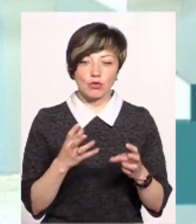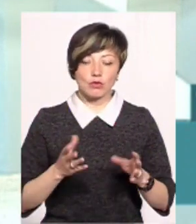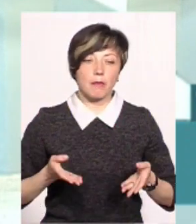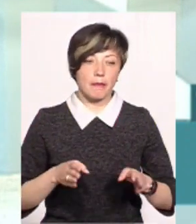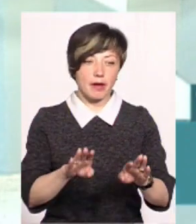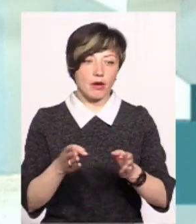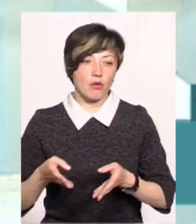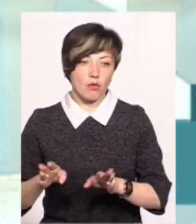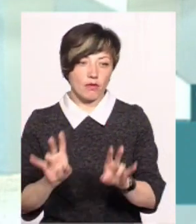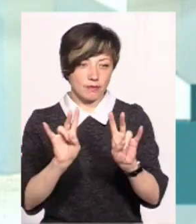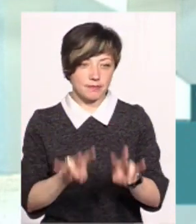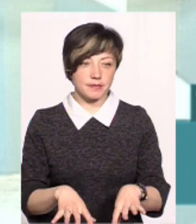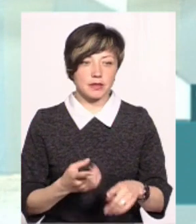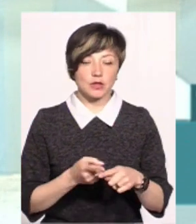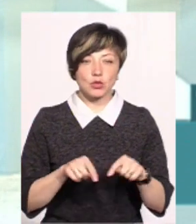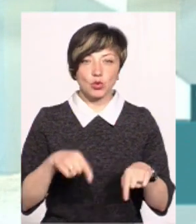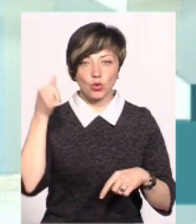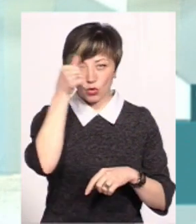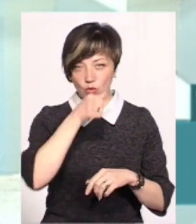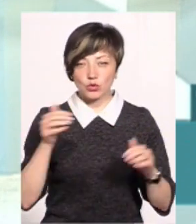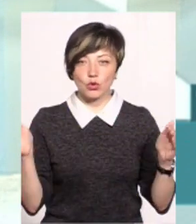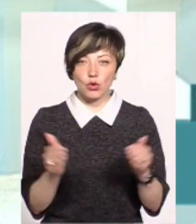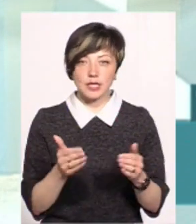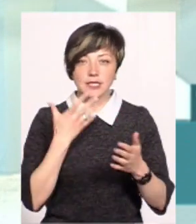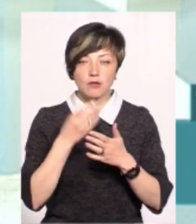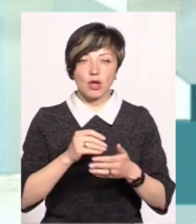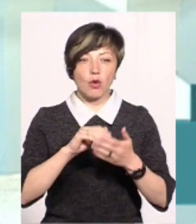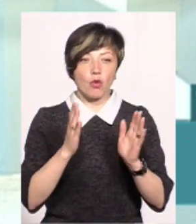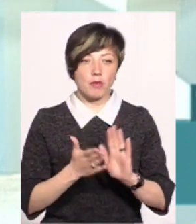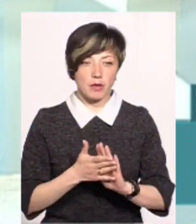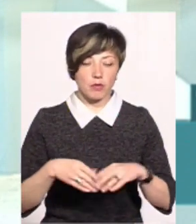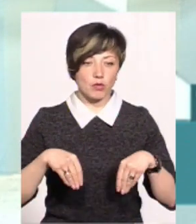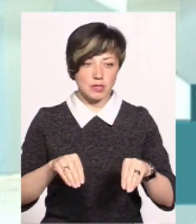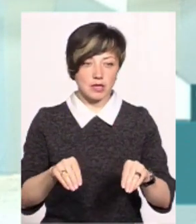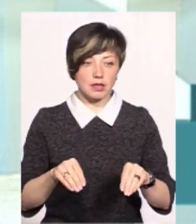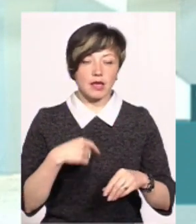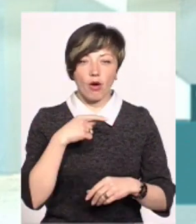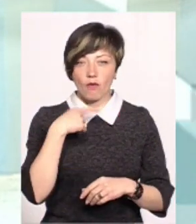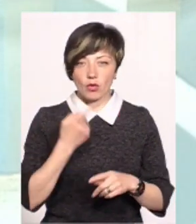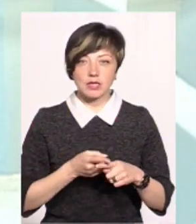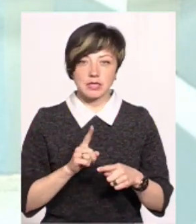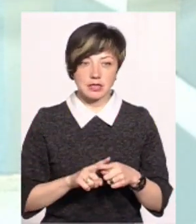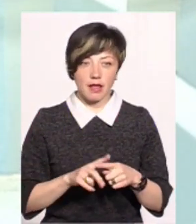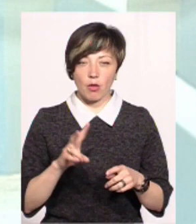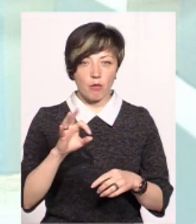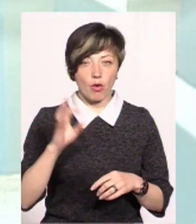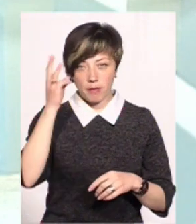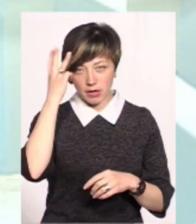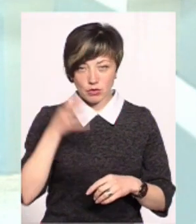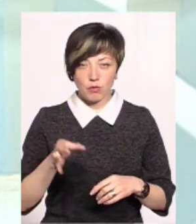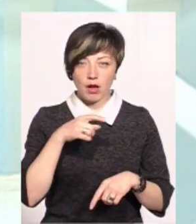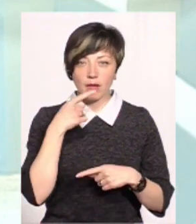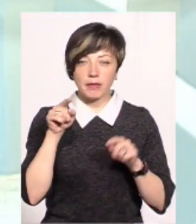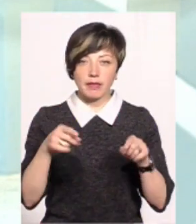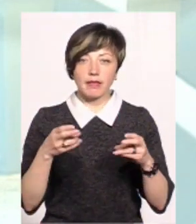переорювали. Тобто цього року значно скоротили свої об'єми посадки. Я говорю, це більше не про Хмельницьку область,